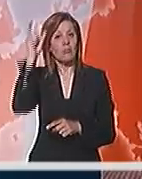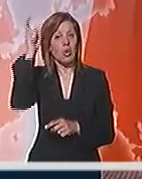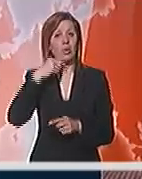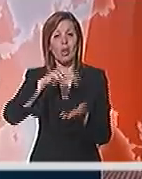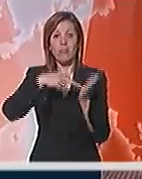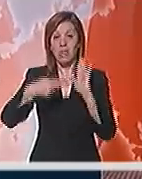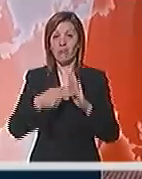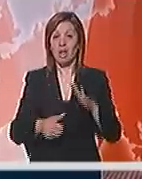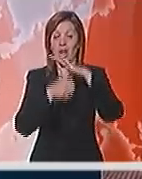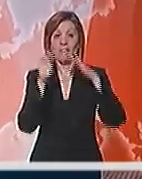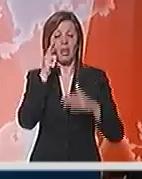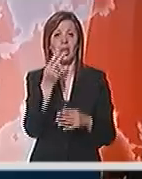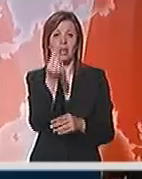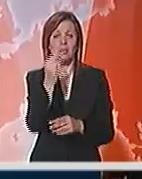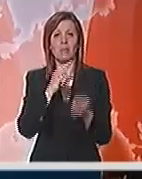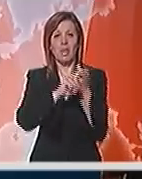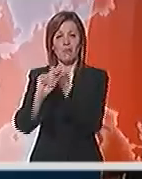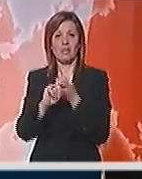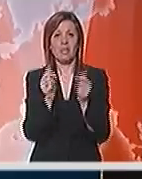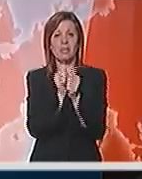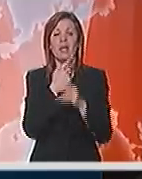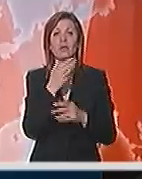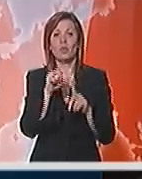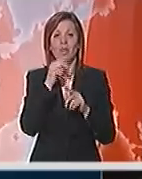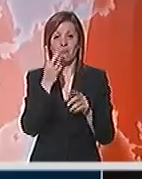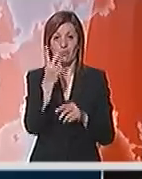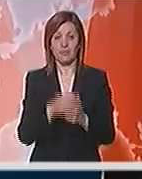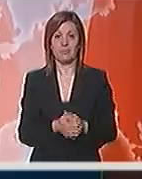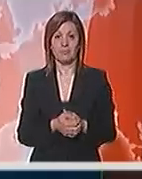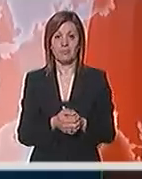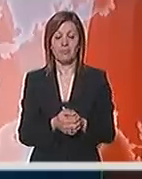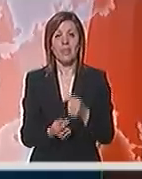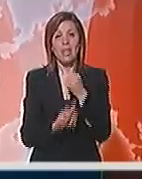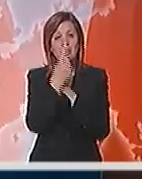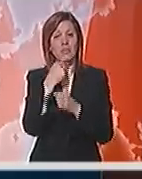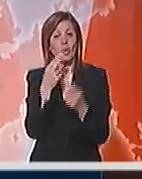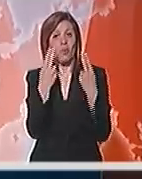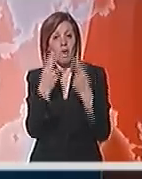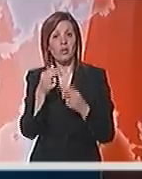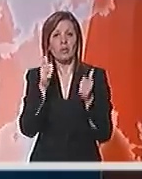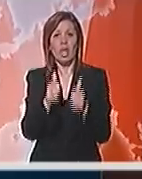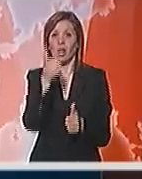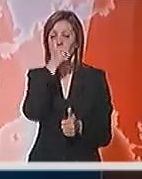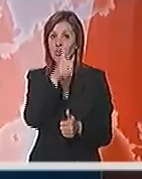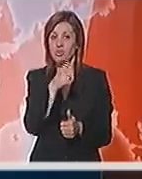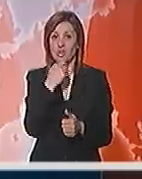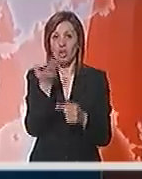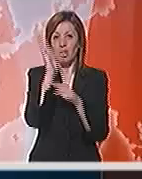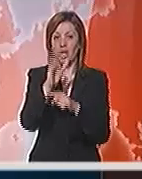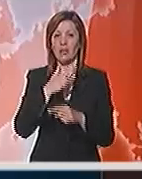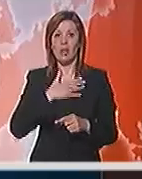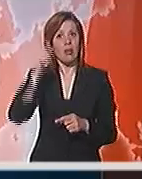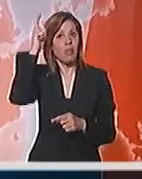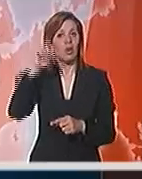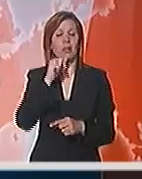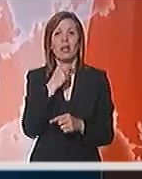planovima glavnog grada Srbije vezanim za Dunav. Izuzetno je važno danas što delegacije grada Beograda i